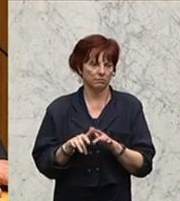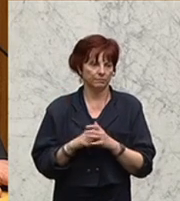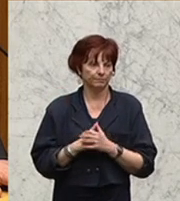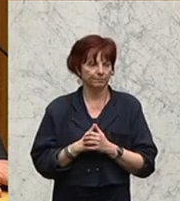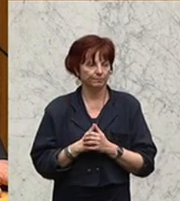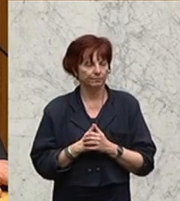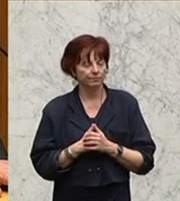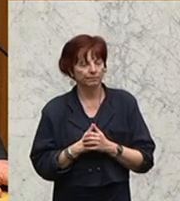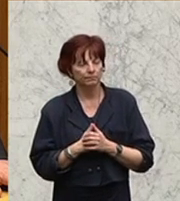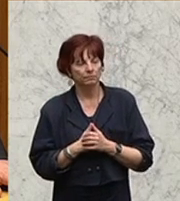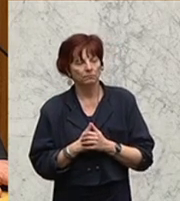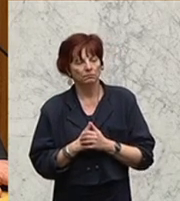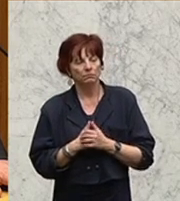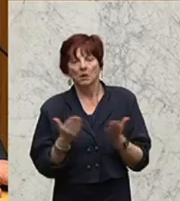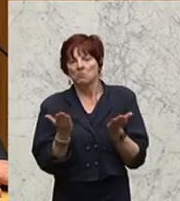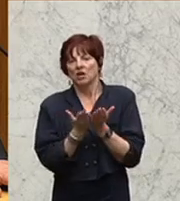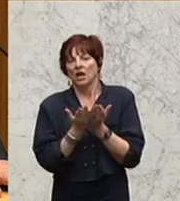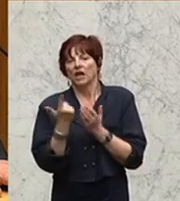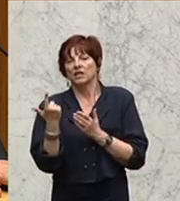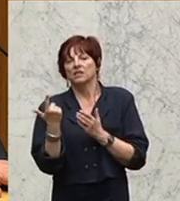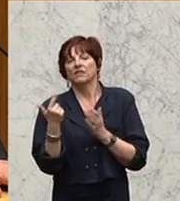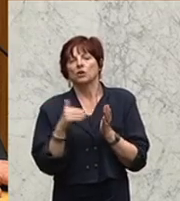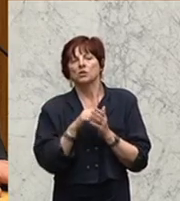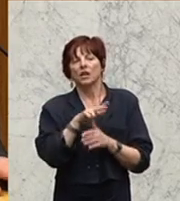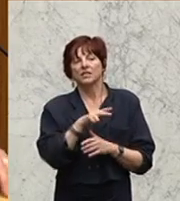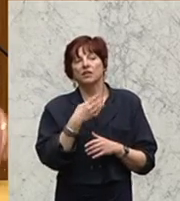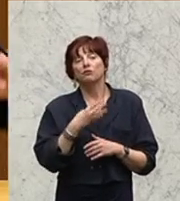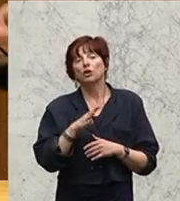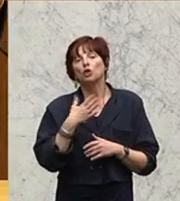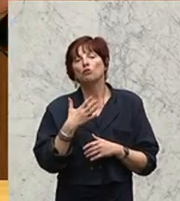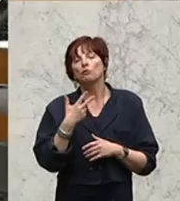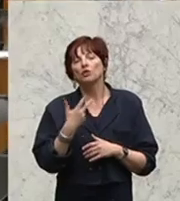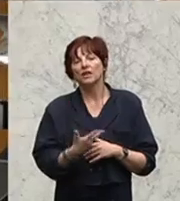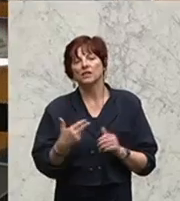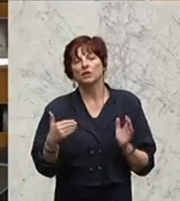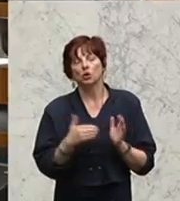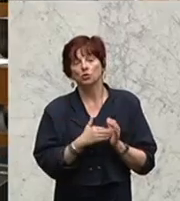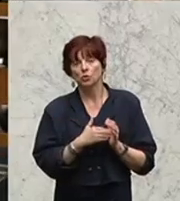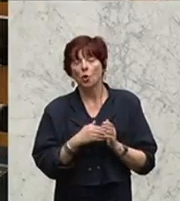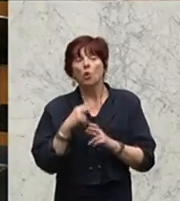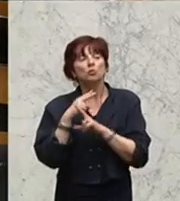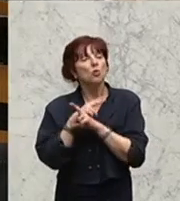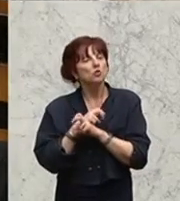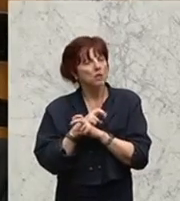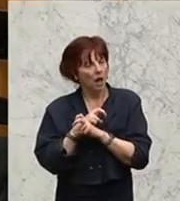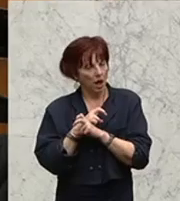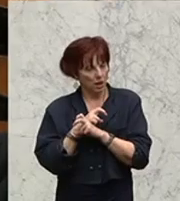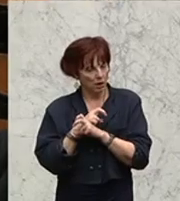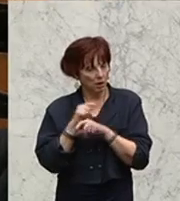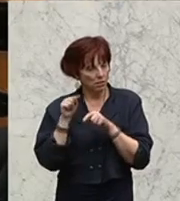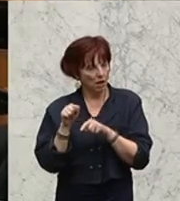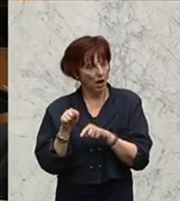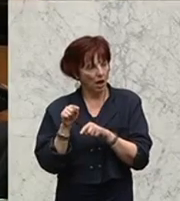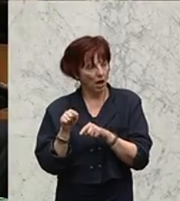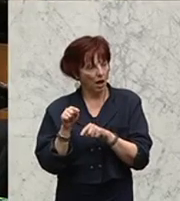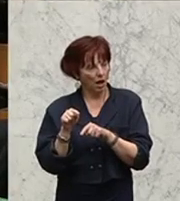dem Jahr 2013, da waren es 435.000. Und Österreich zählt hier zu